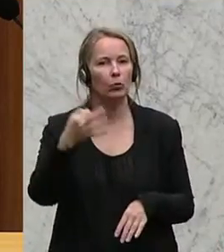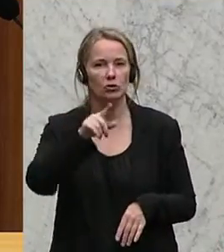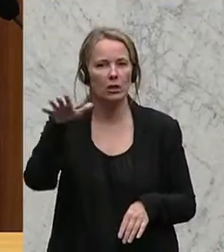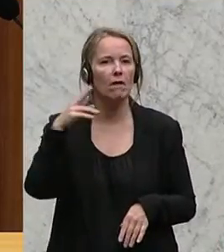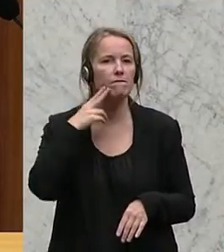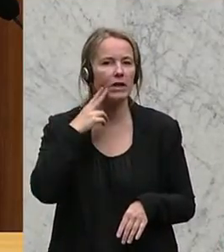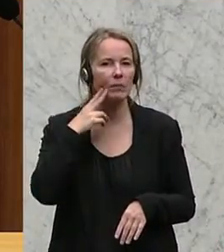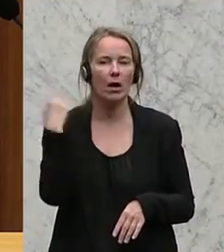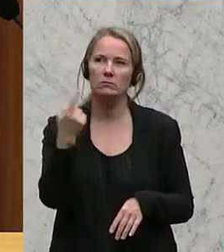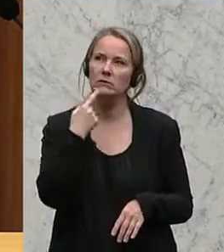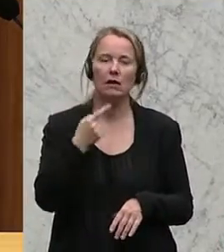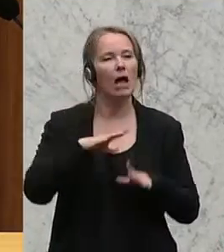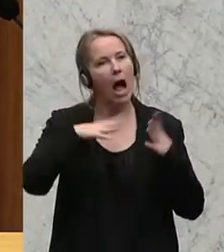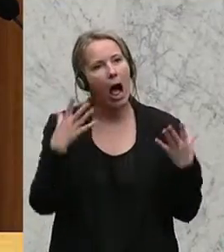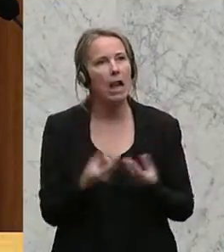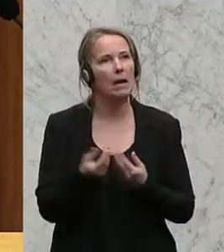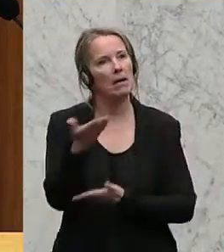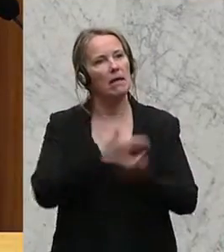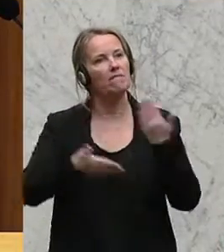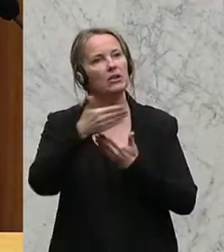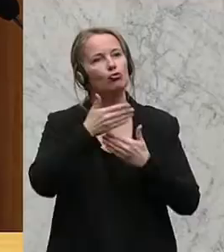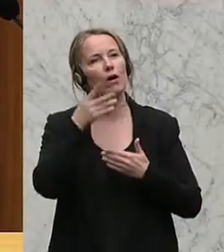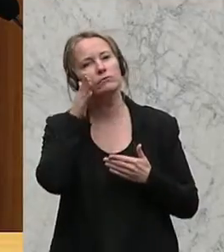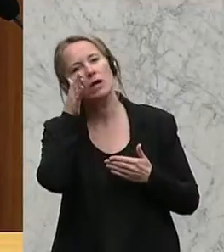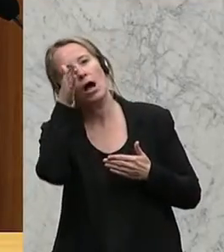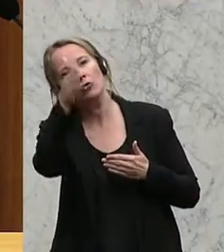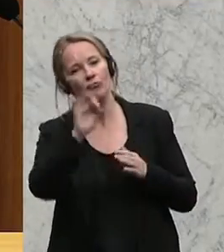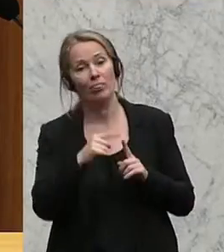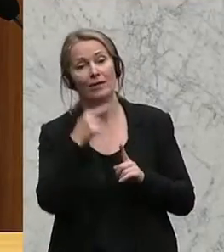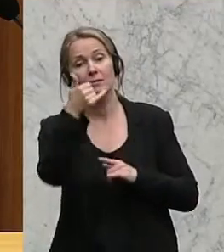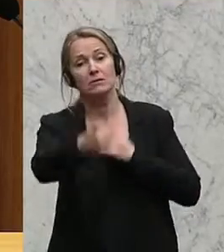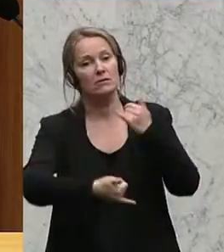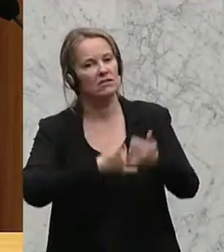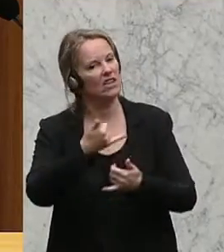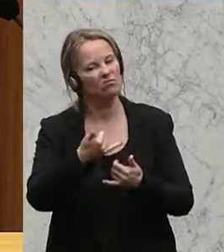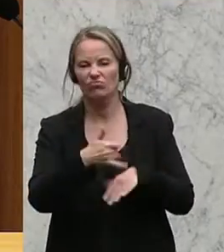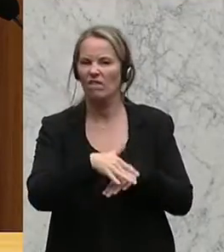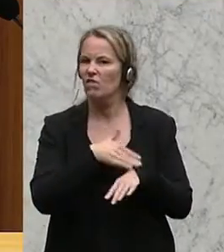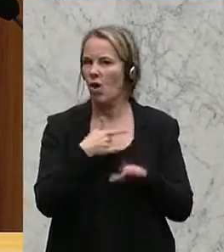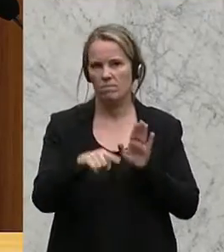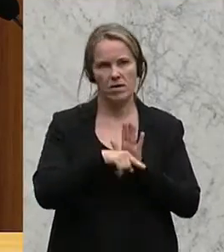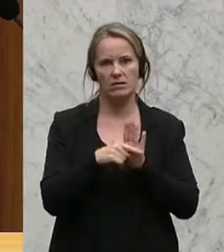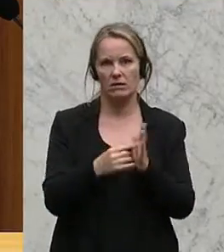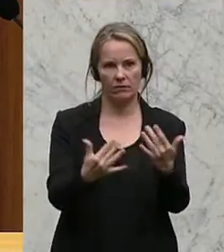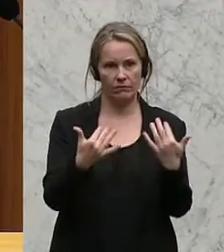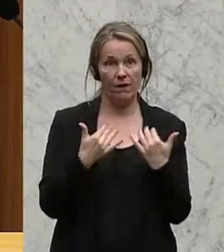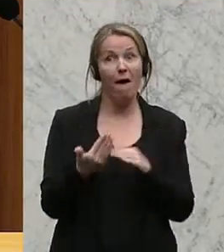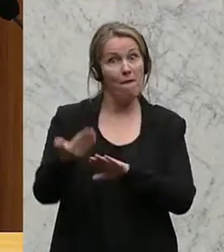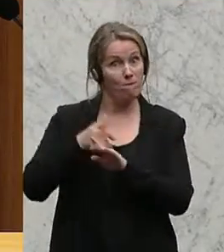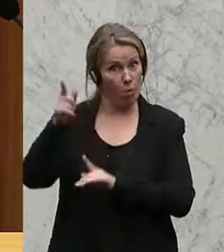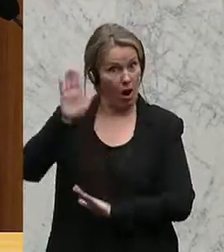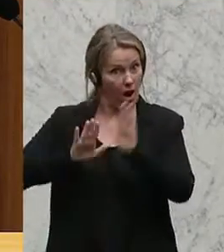Firmen den allgemeinen wirtschaftlichen Ausblick für die nächsten zwölf Monate pessimistisch. Vor dem Referendum